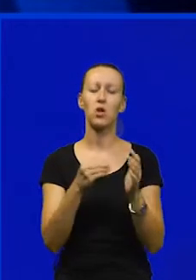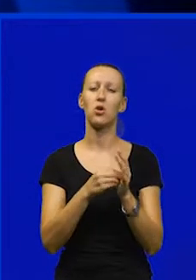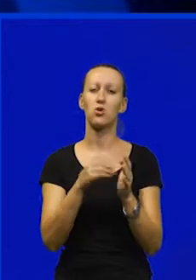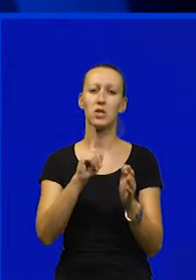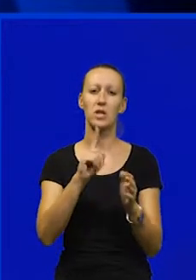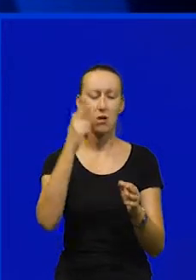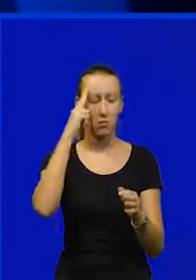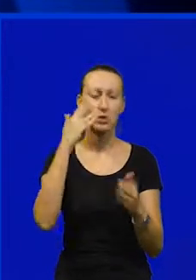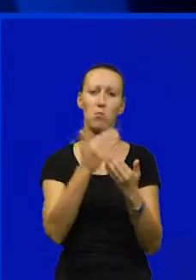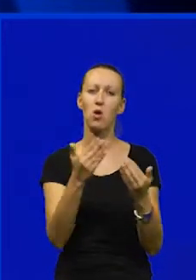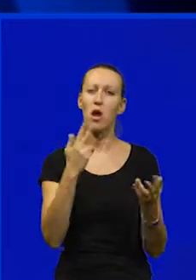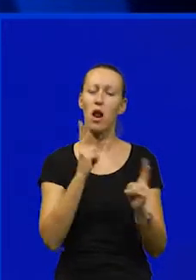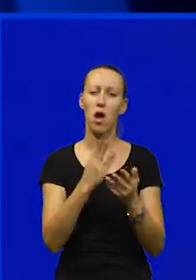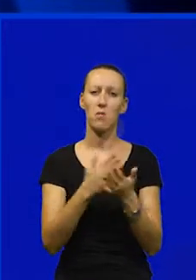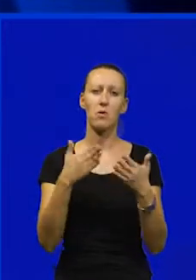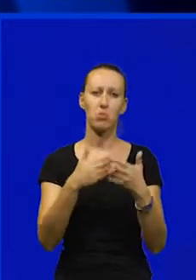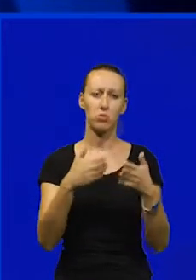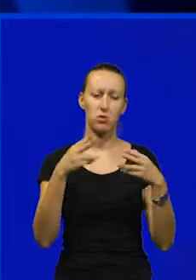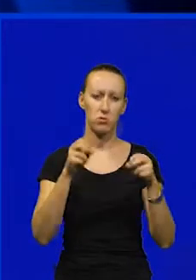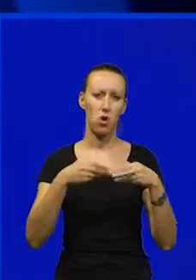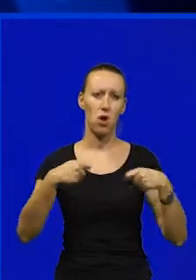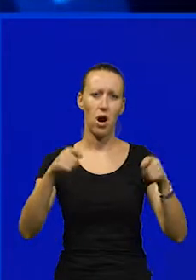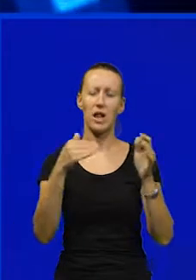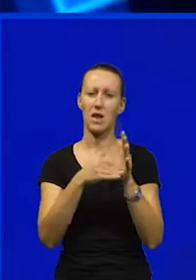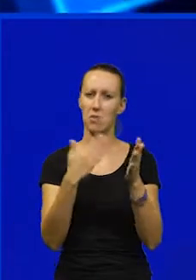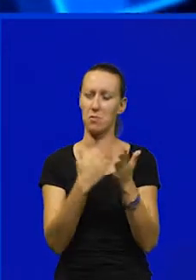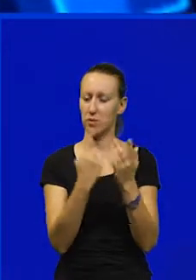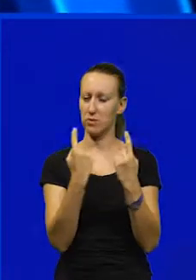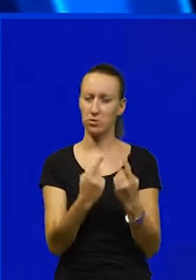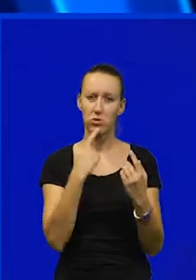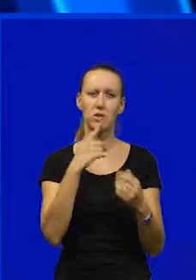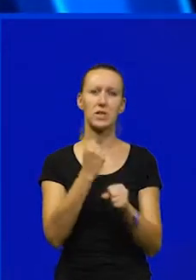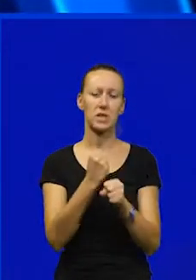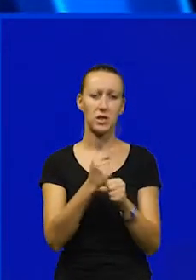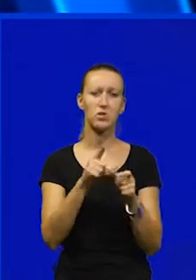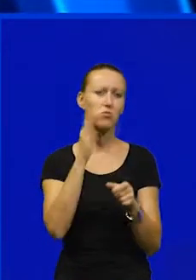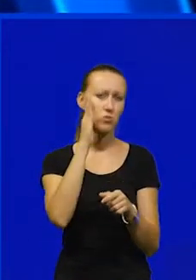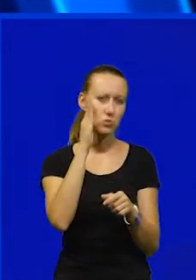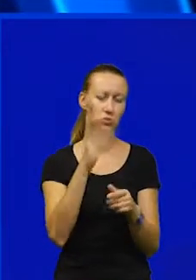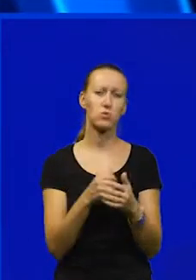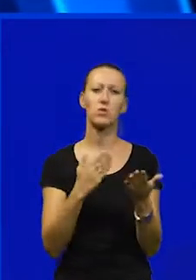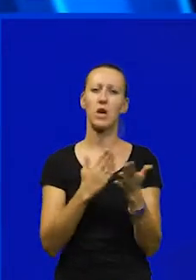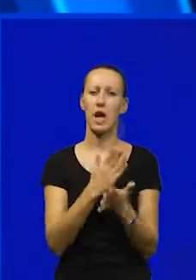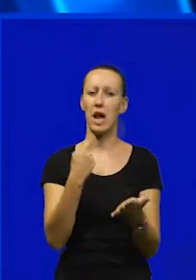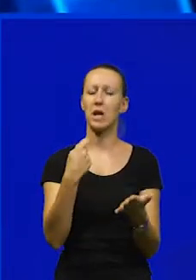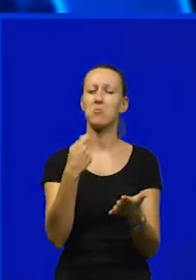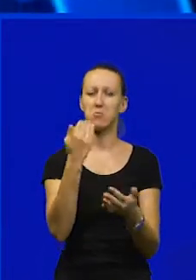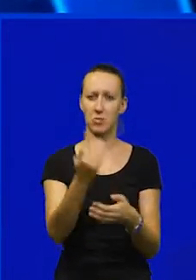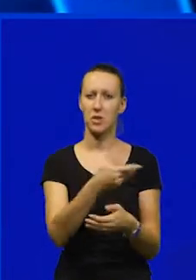Uljaniku. Još uvijek nije poznat model po kojem bi Pulsko prodogradilište trebalo obstati i funkcionirati u budućnosti, no isplata